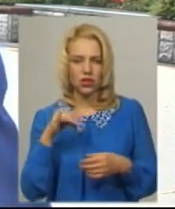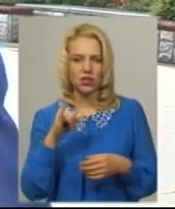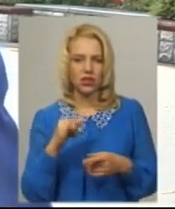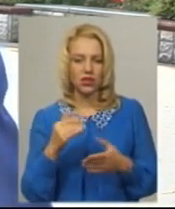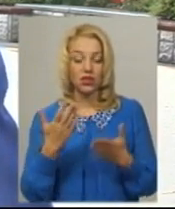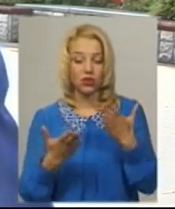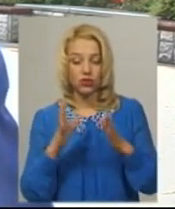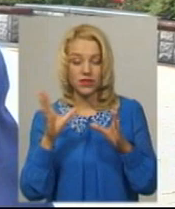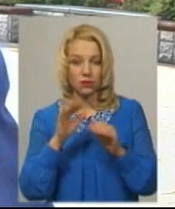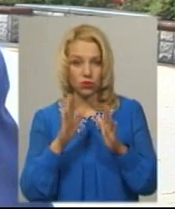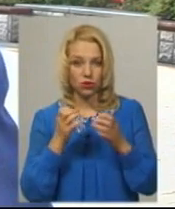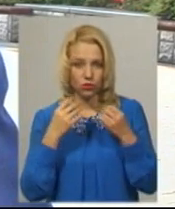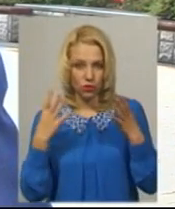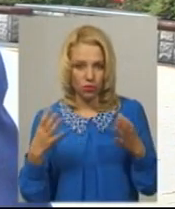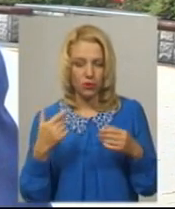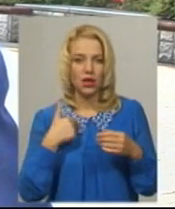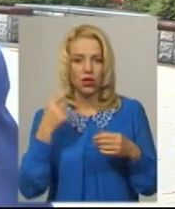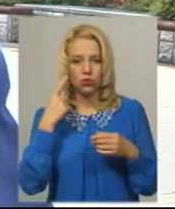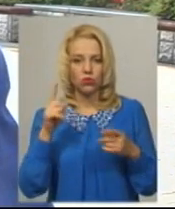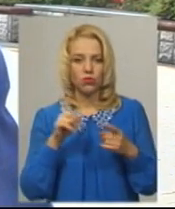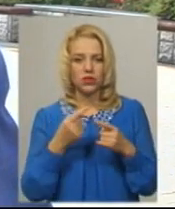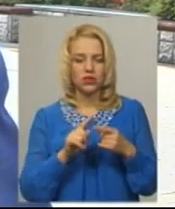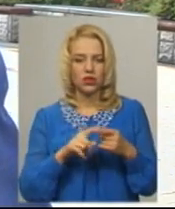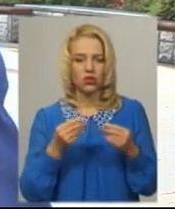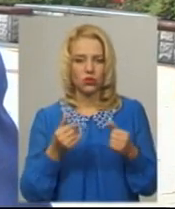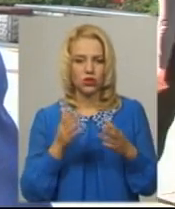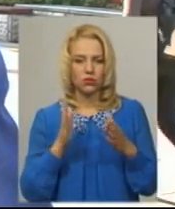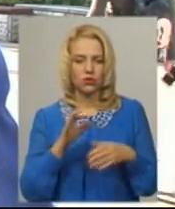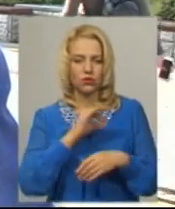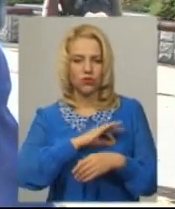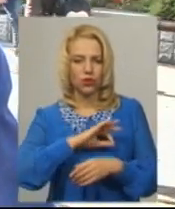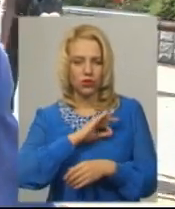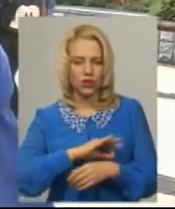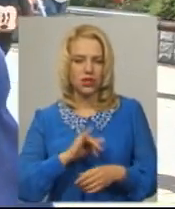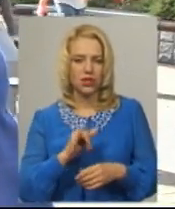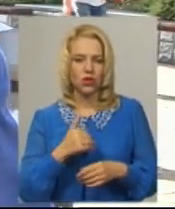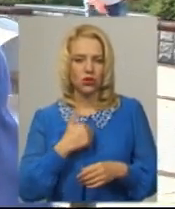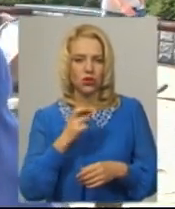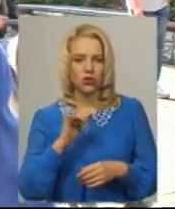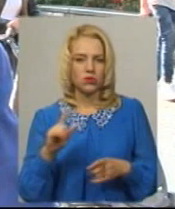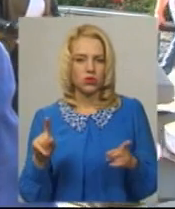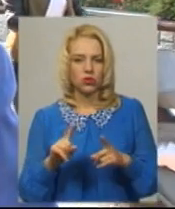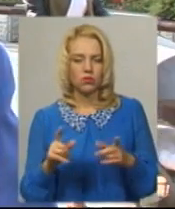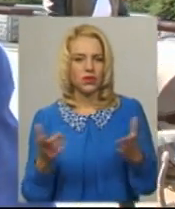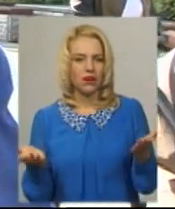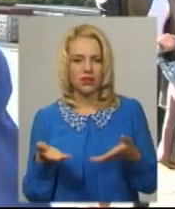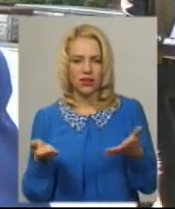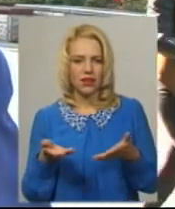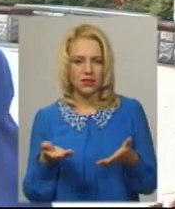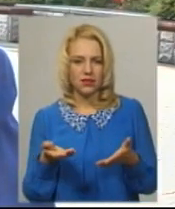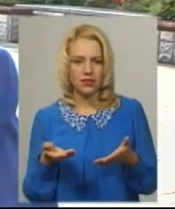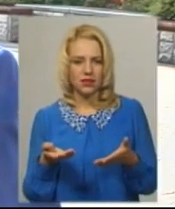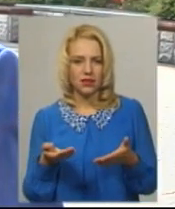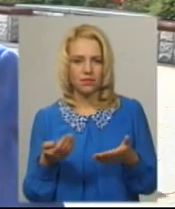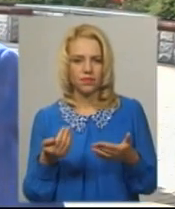я думаю, що цього року «Монолітбуд» ті кошти використає. І хотілося б, щоб вже якась накрита